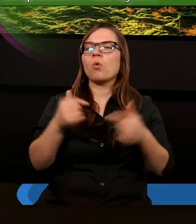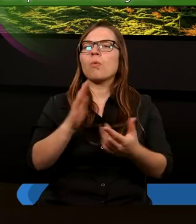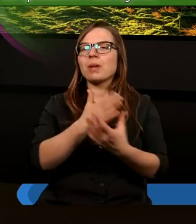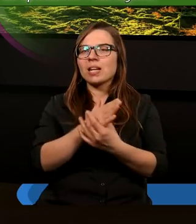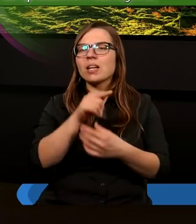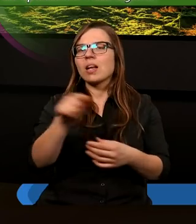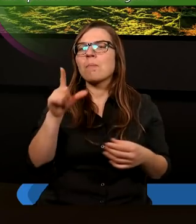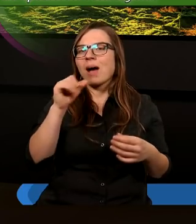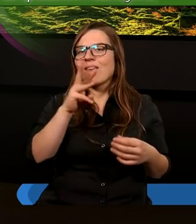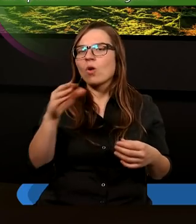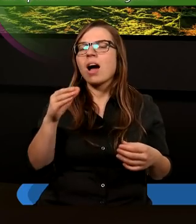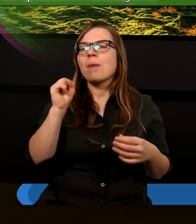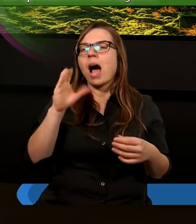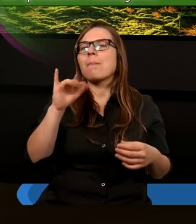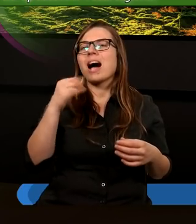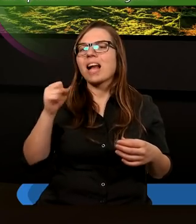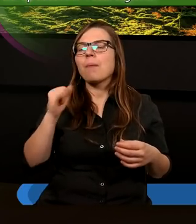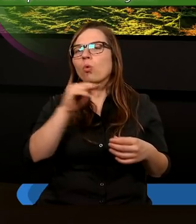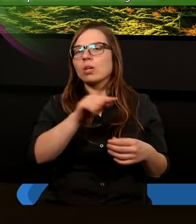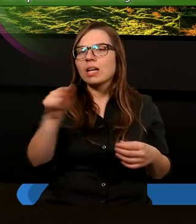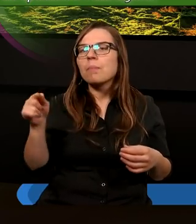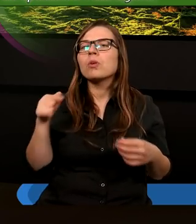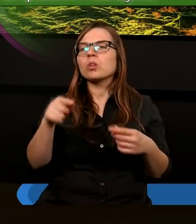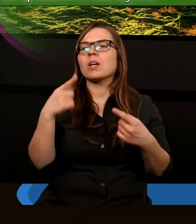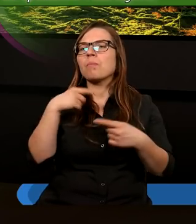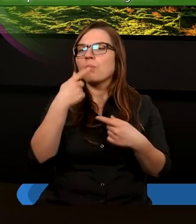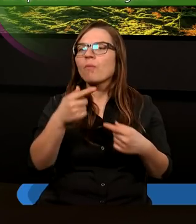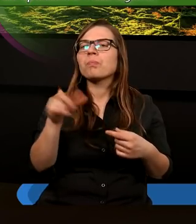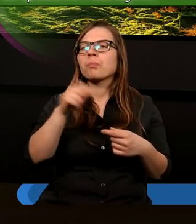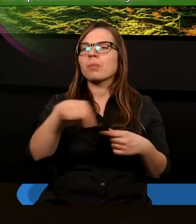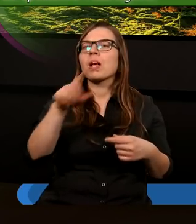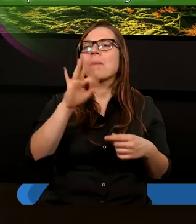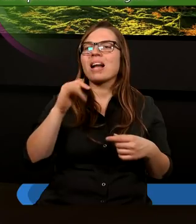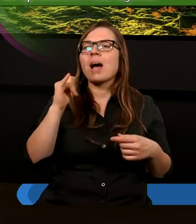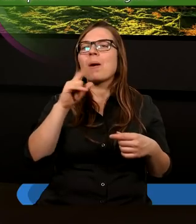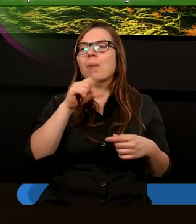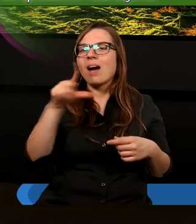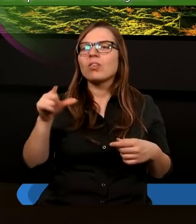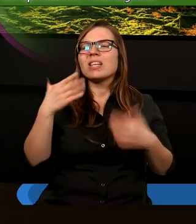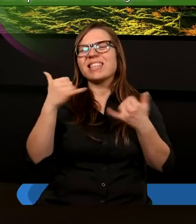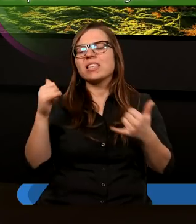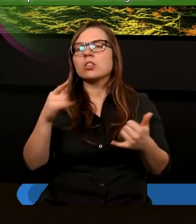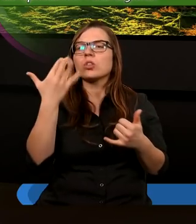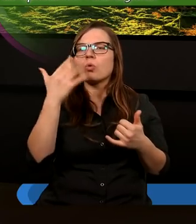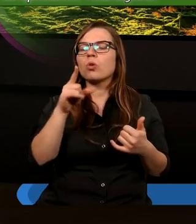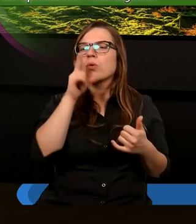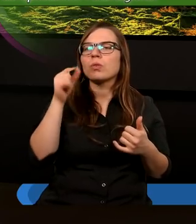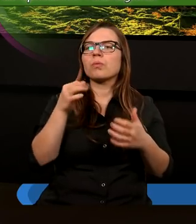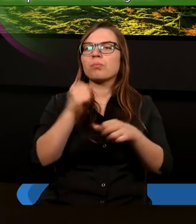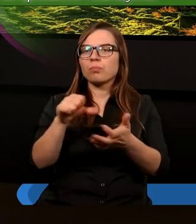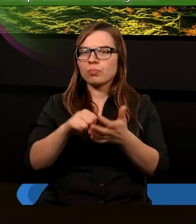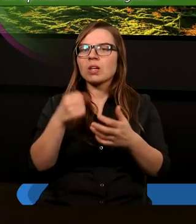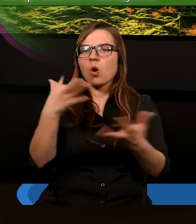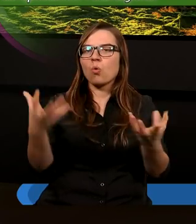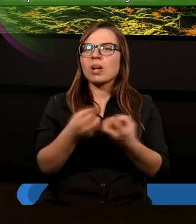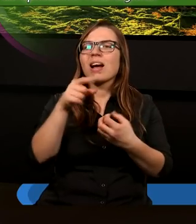Pawłem i Barnabą a nimi, postanowiono, żeby Paweł i Barnaba oraz kilku innych spośród nich udało się w